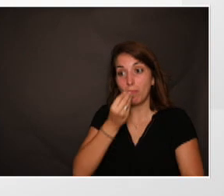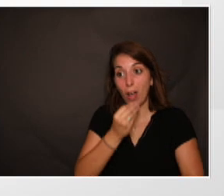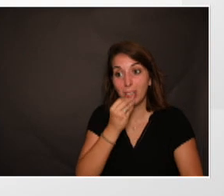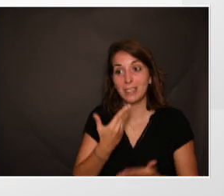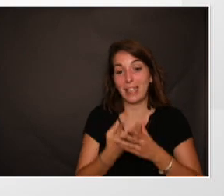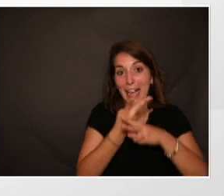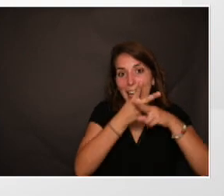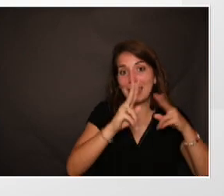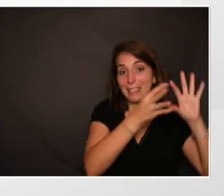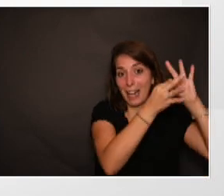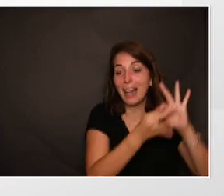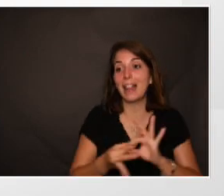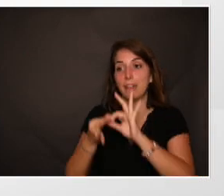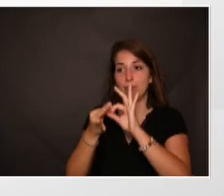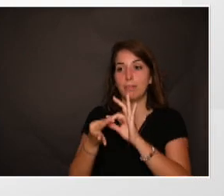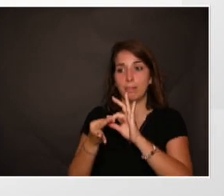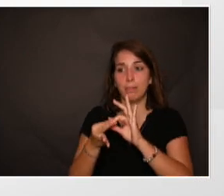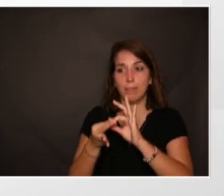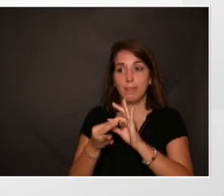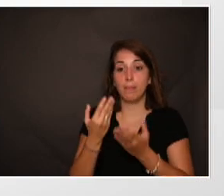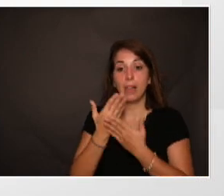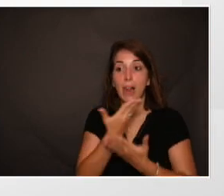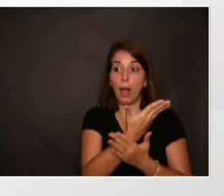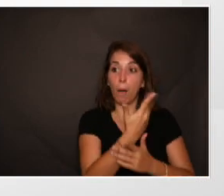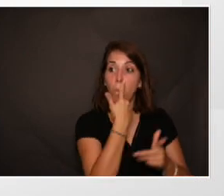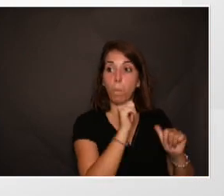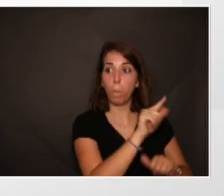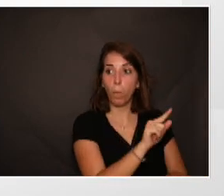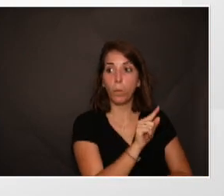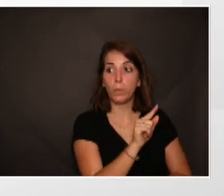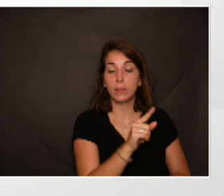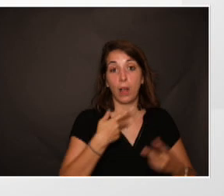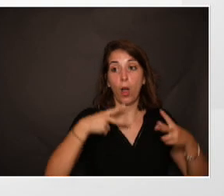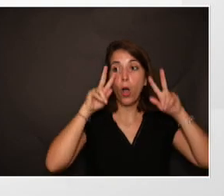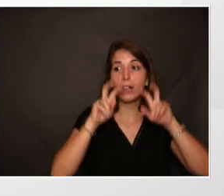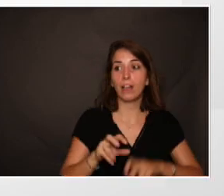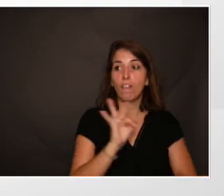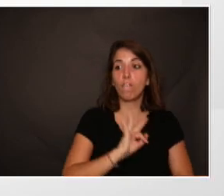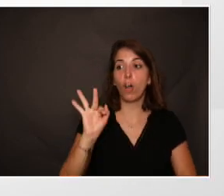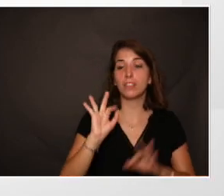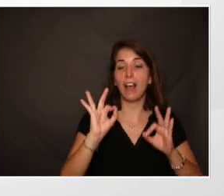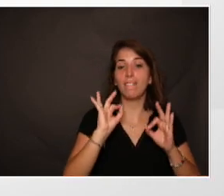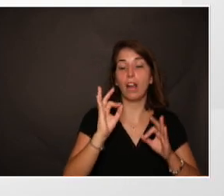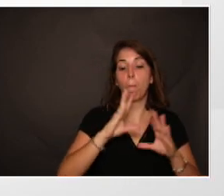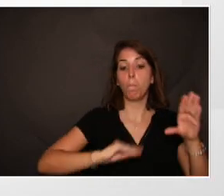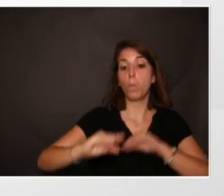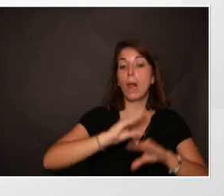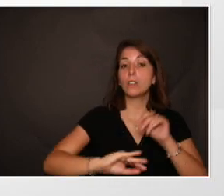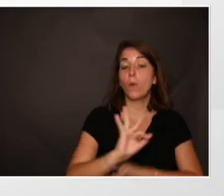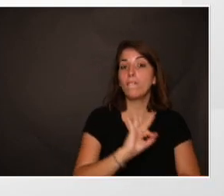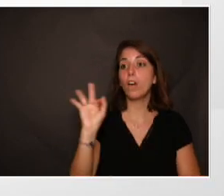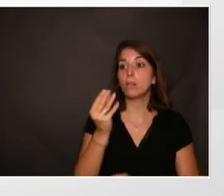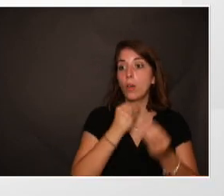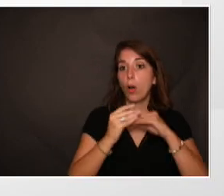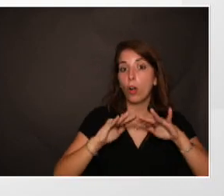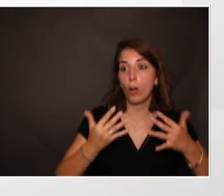risque de dénutrition. Vous voyez ici une large enquête française sur l'état nutritionnel de la population française qui